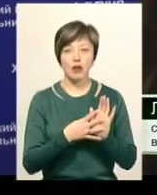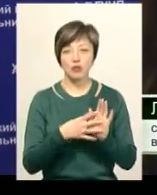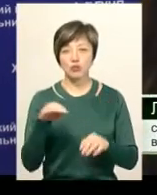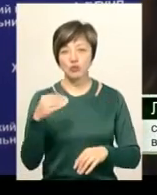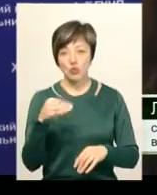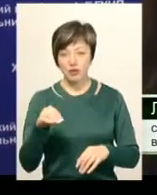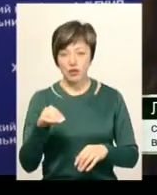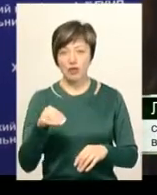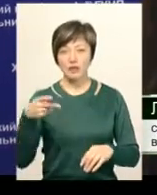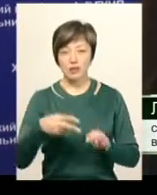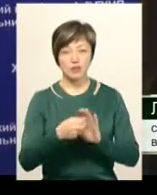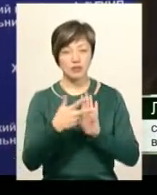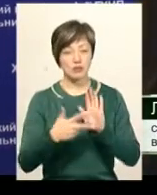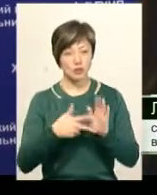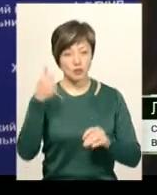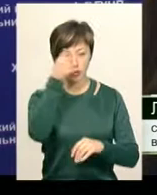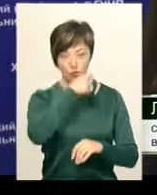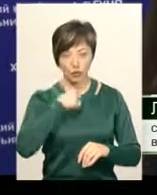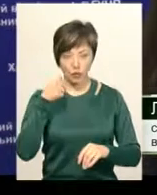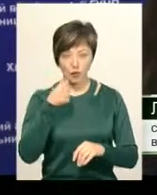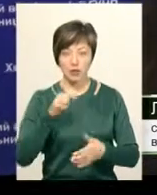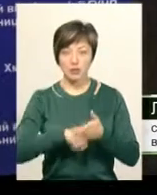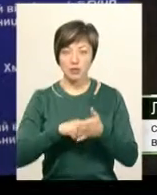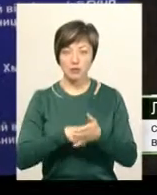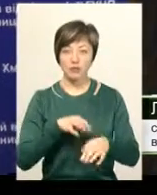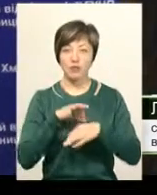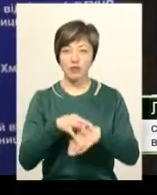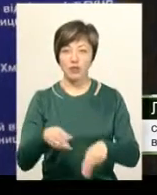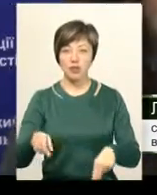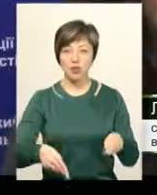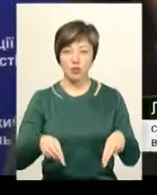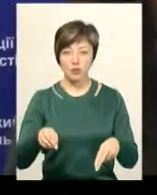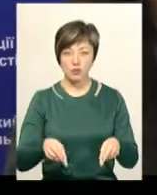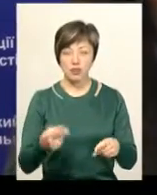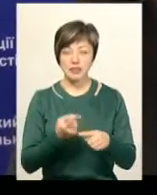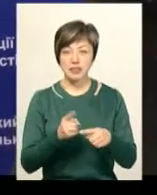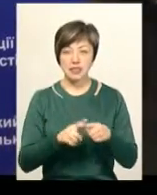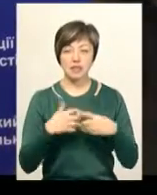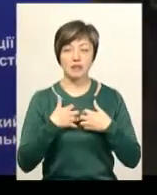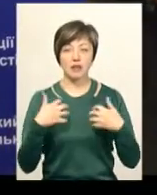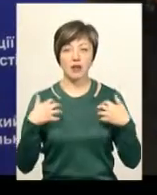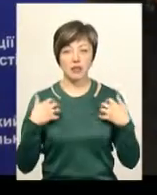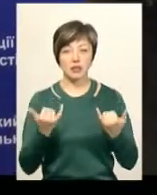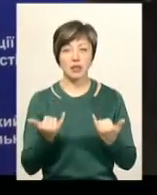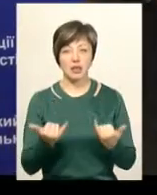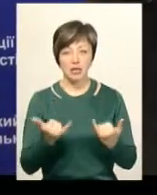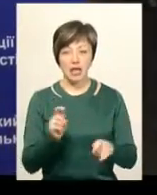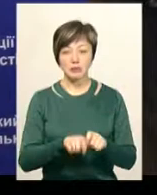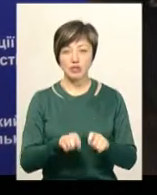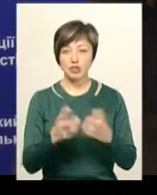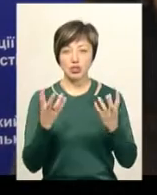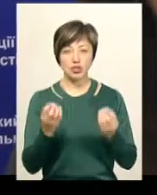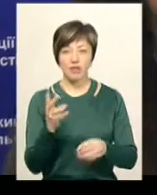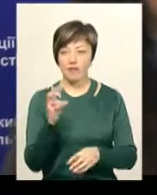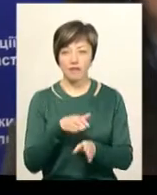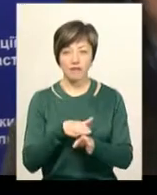місяця 2018 року з приводу проведення розстину вказаних тварин. Наразі експертиза ще не